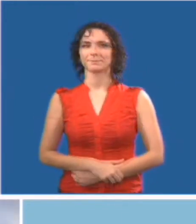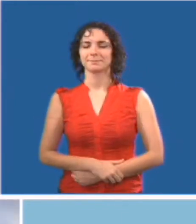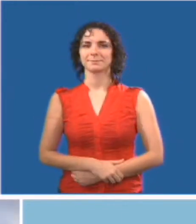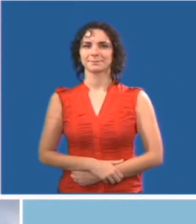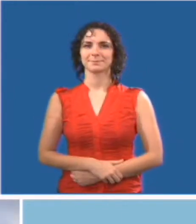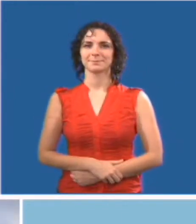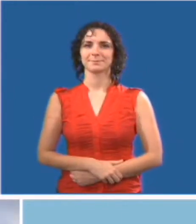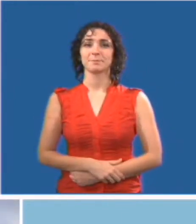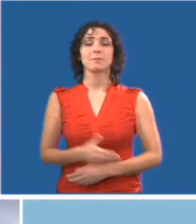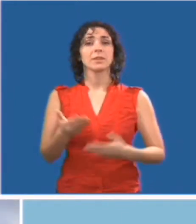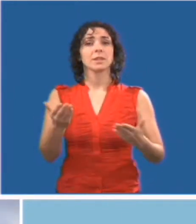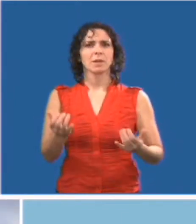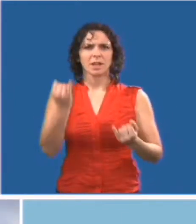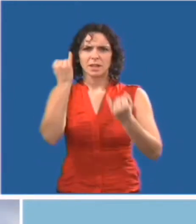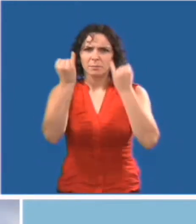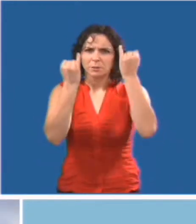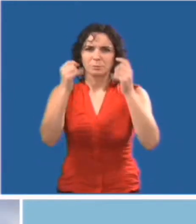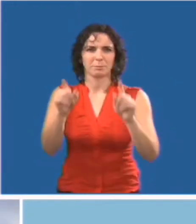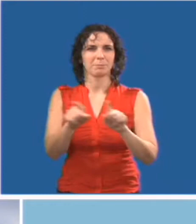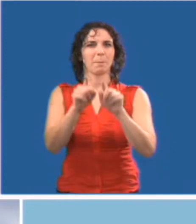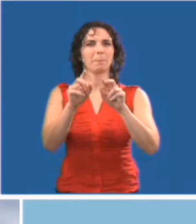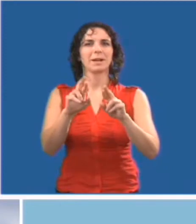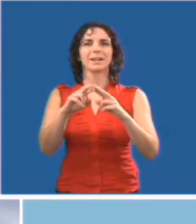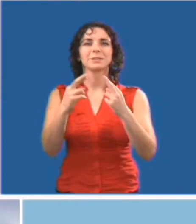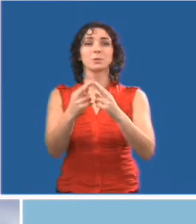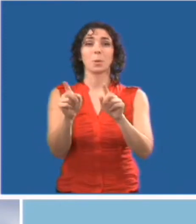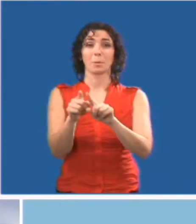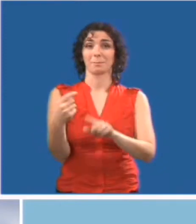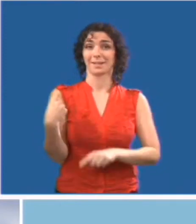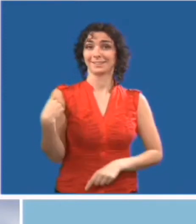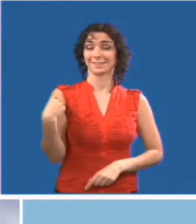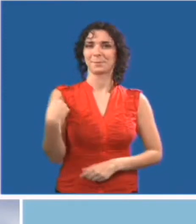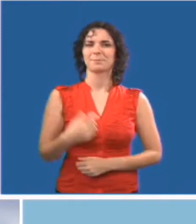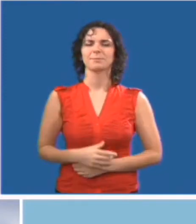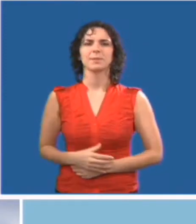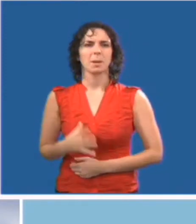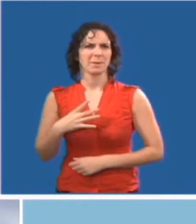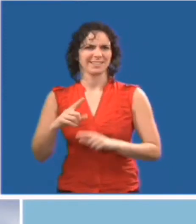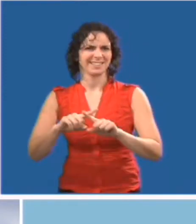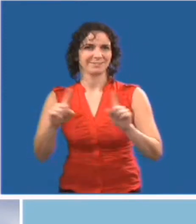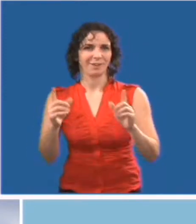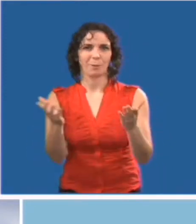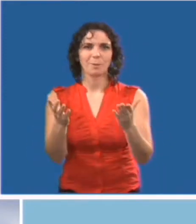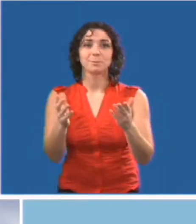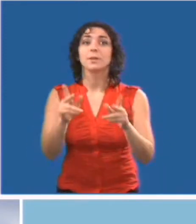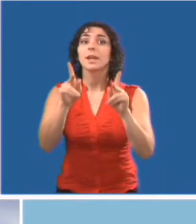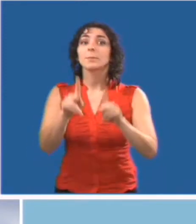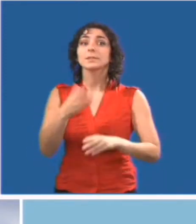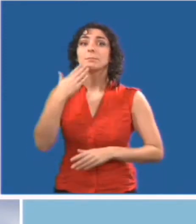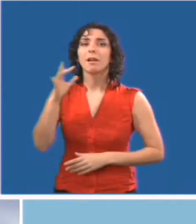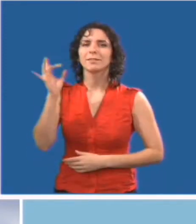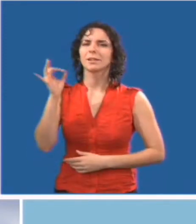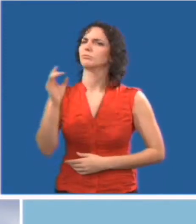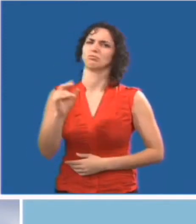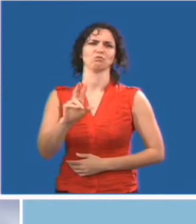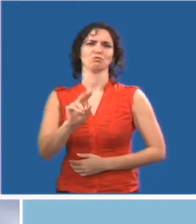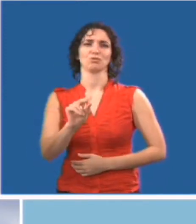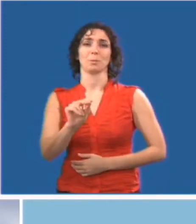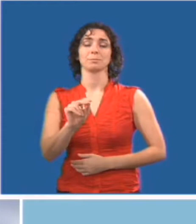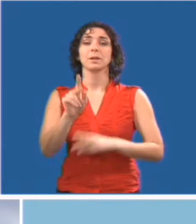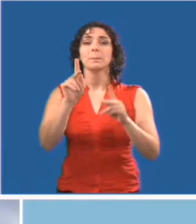Imaginons maintenant la même réunion qui doit accommoder une personne présentant une déficience